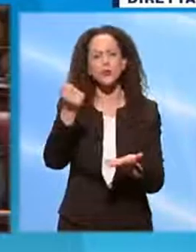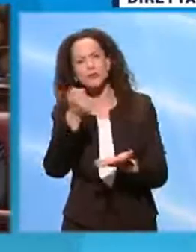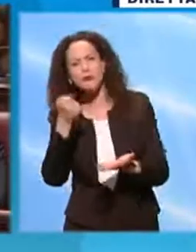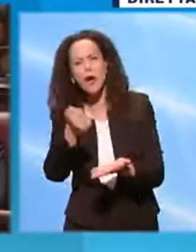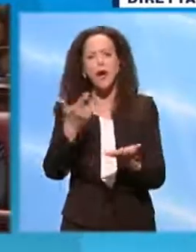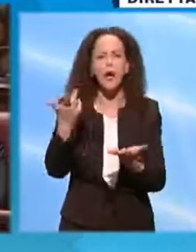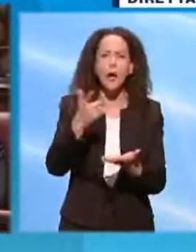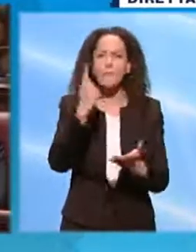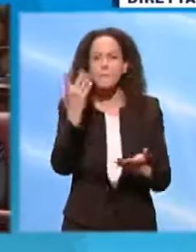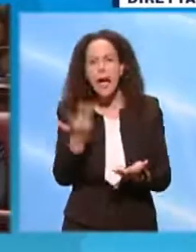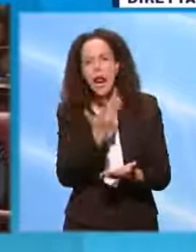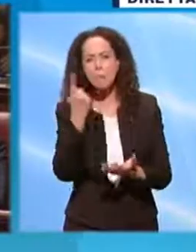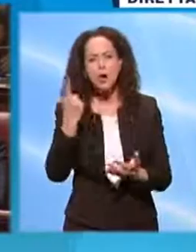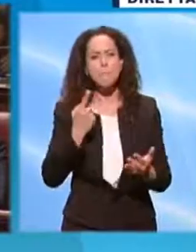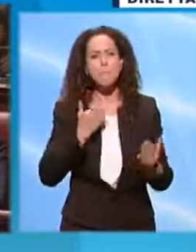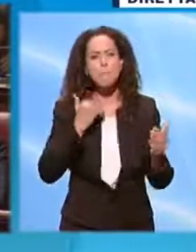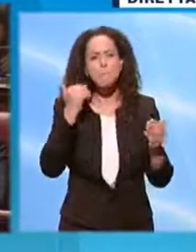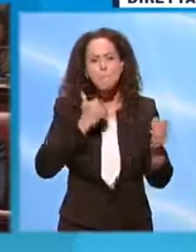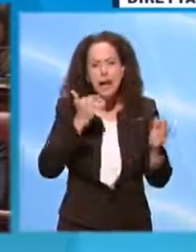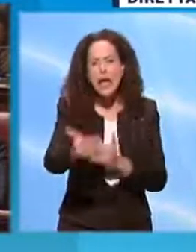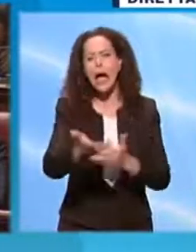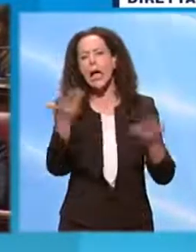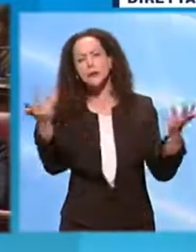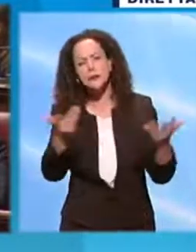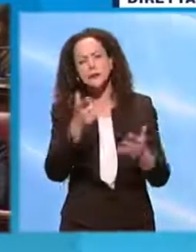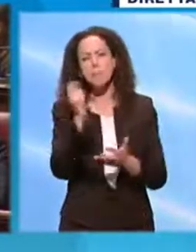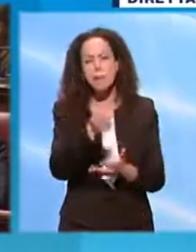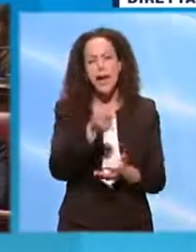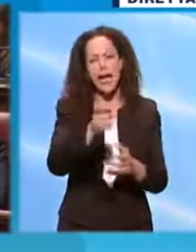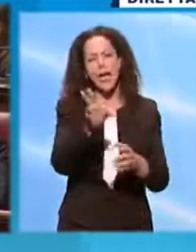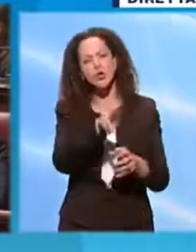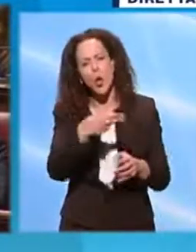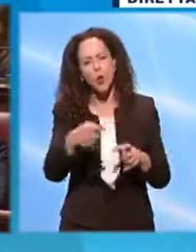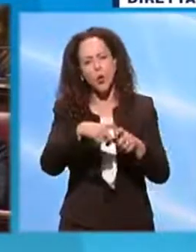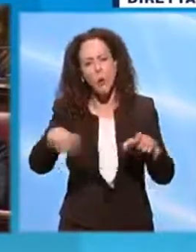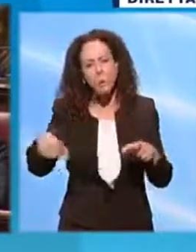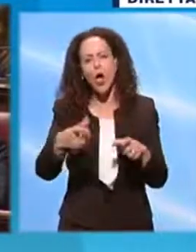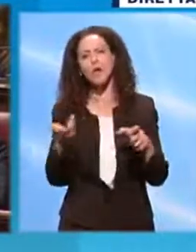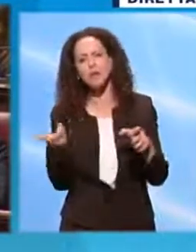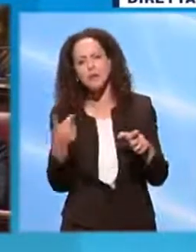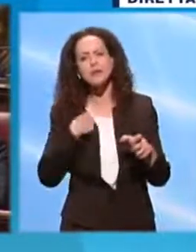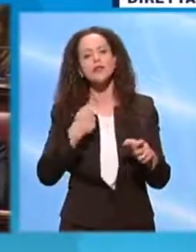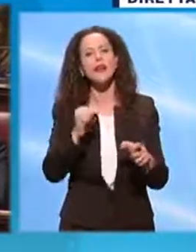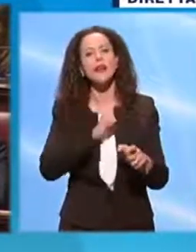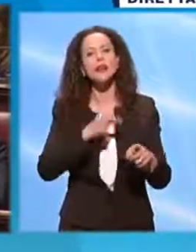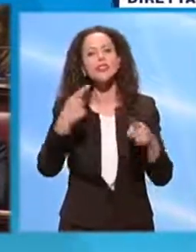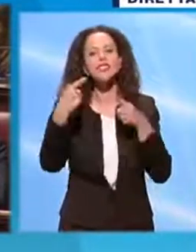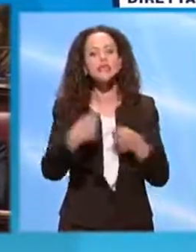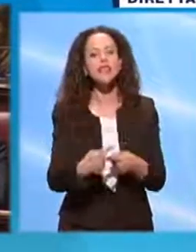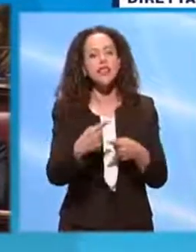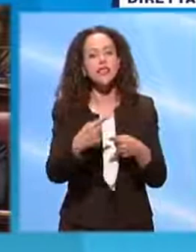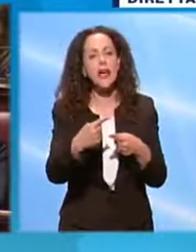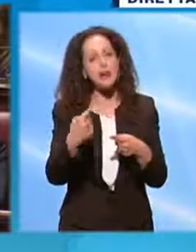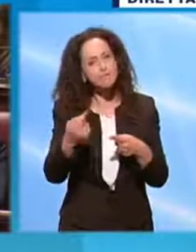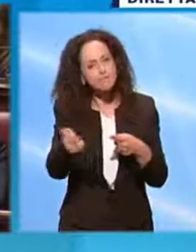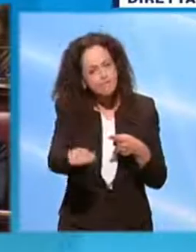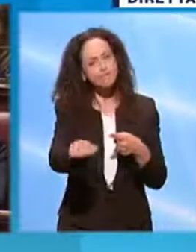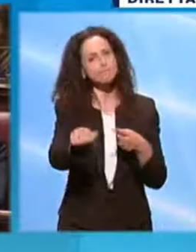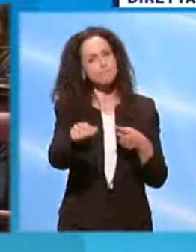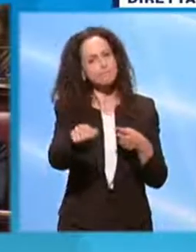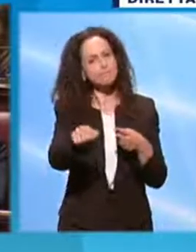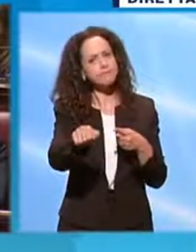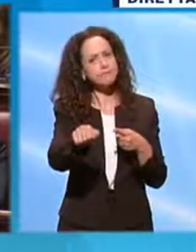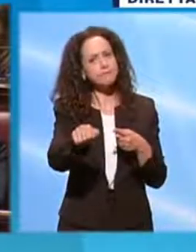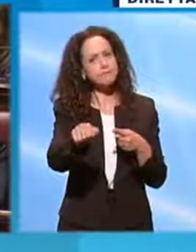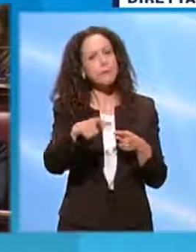miliardi, a mio punto di vista, ha pagato con gli euro bond. Io penso che la sfida italiana debba essere ancora ulteriore. Io penso che la grande sfida